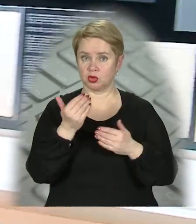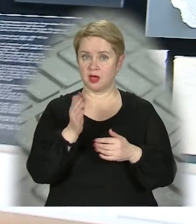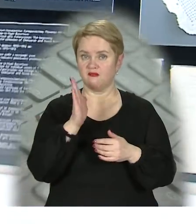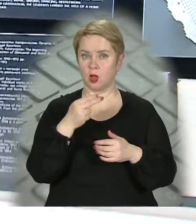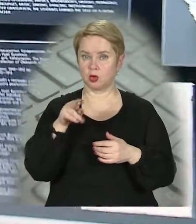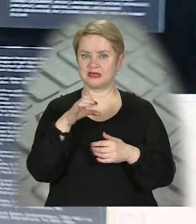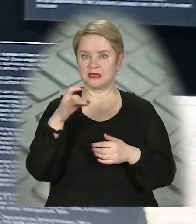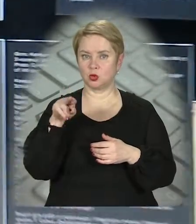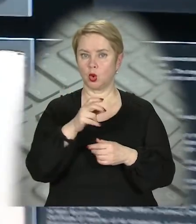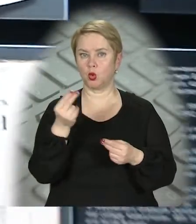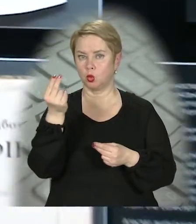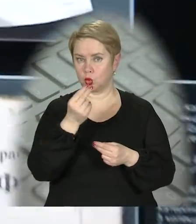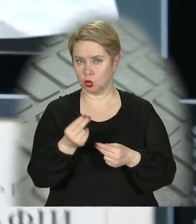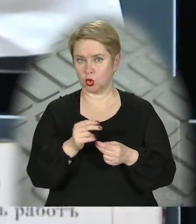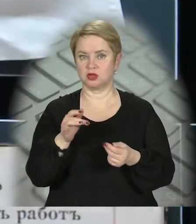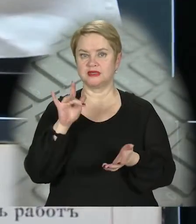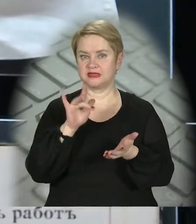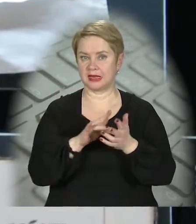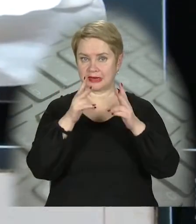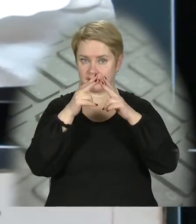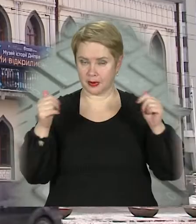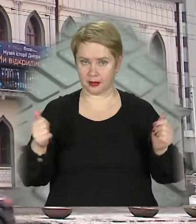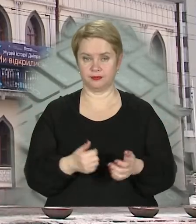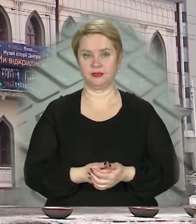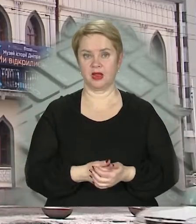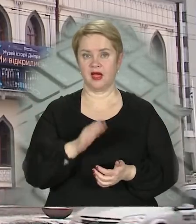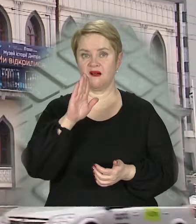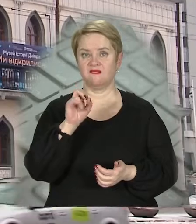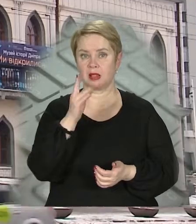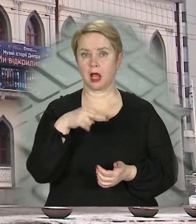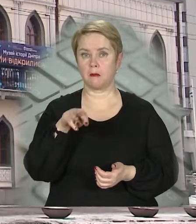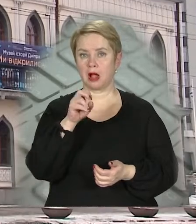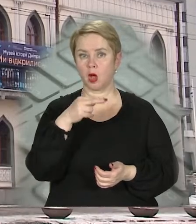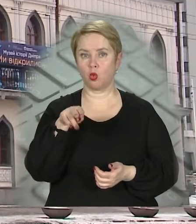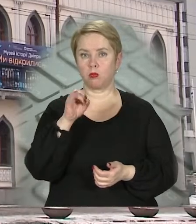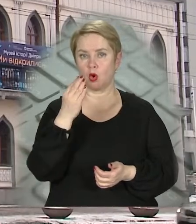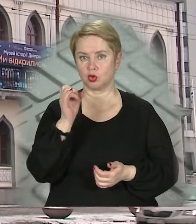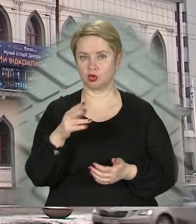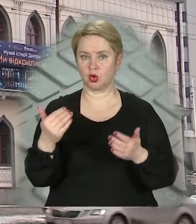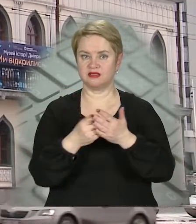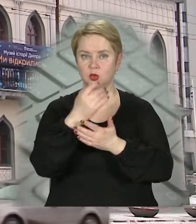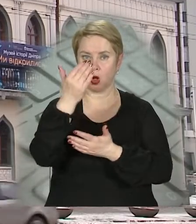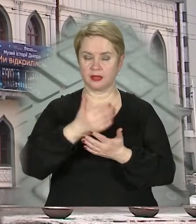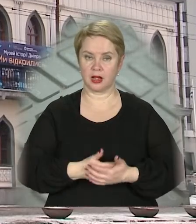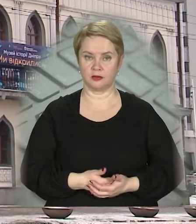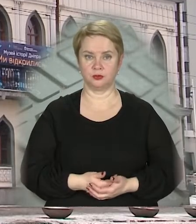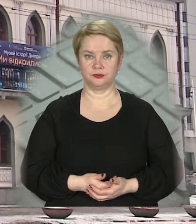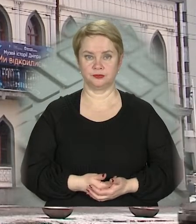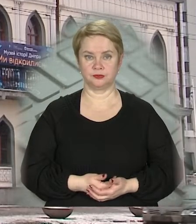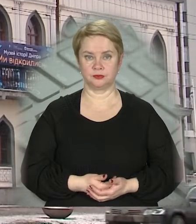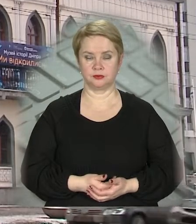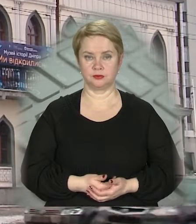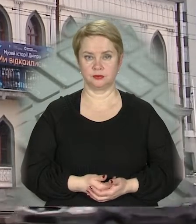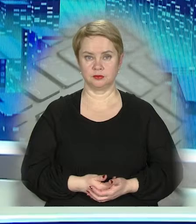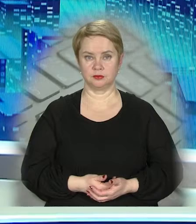Сідура, художній музей чи ситуаційний центр Дніпра. Валерія Малихіна, Єгор Любарщук, новини 11-го телеканалу.